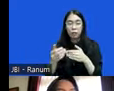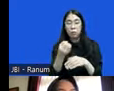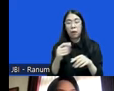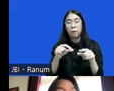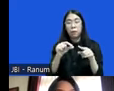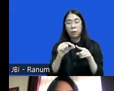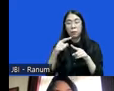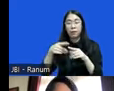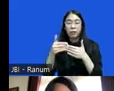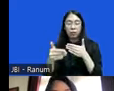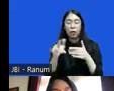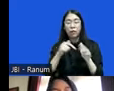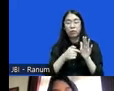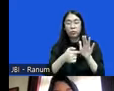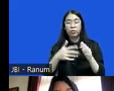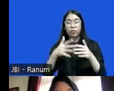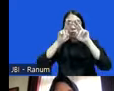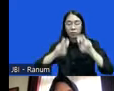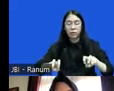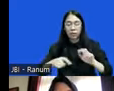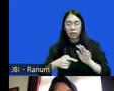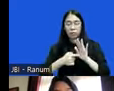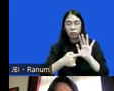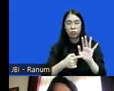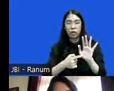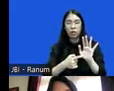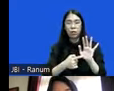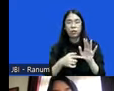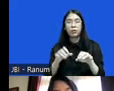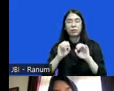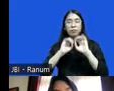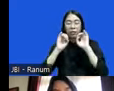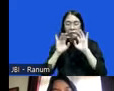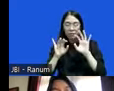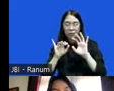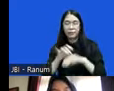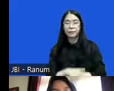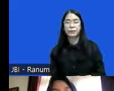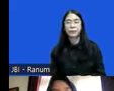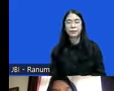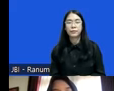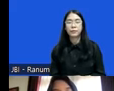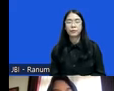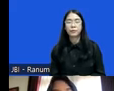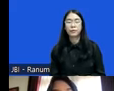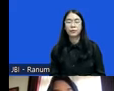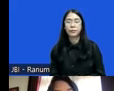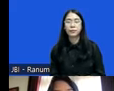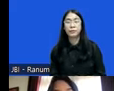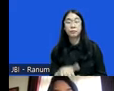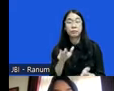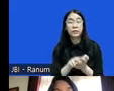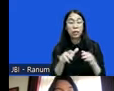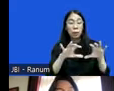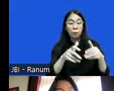hasil penelitian yang menunjukkan dari statement-statement yang saya sampaikan ini jadi dari penentuan pihaknya saja